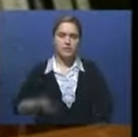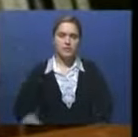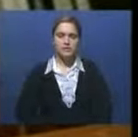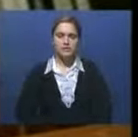владельца.